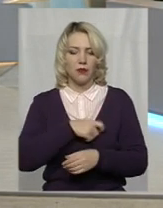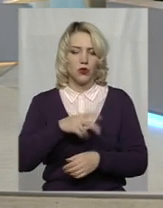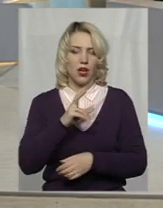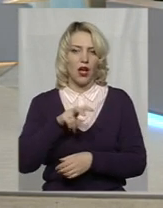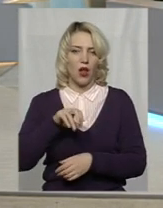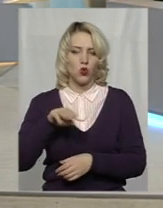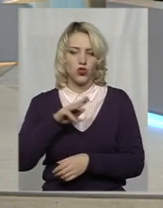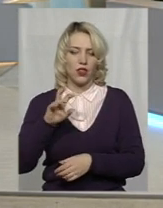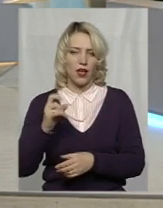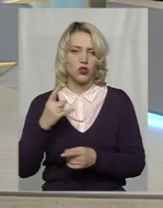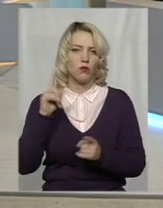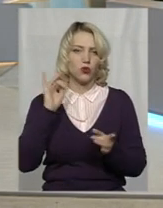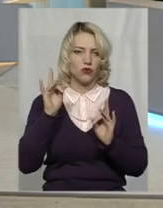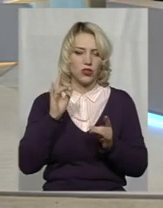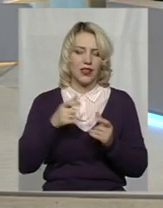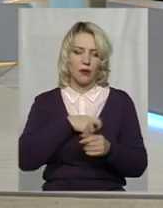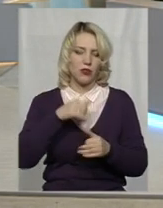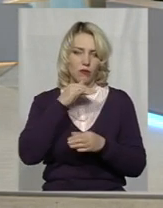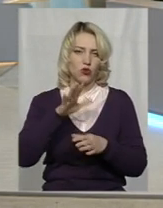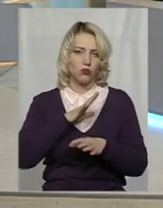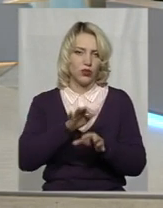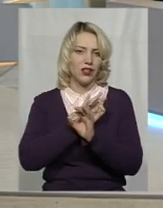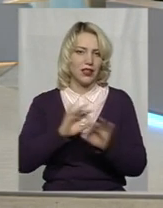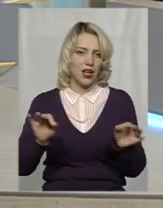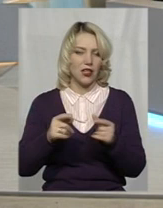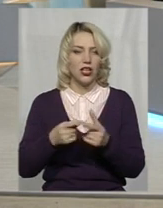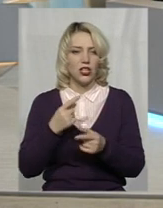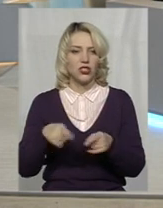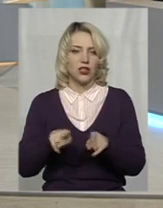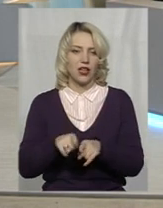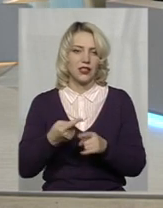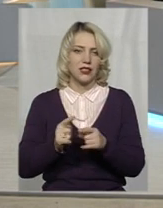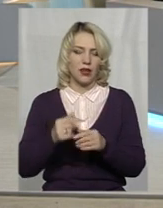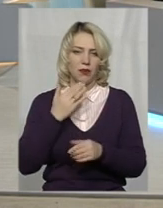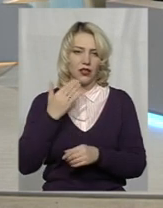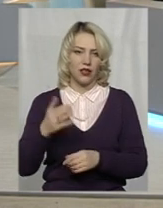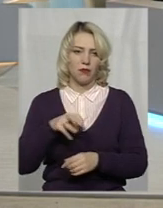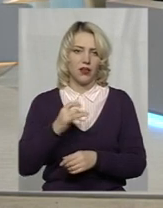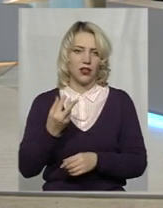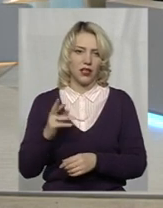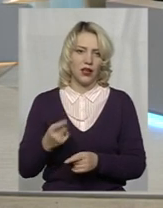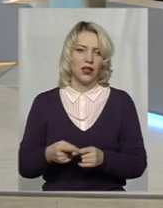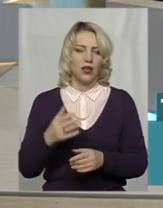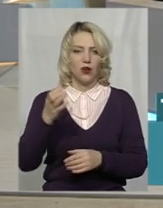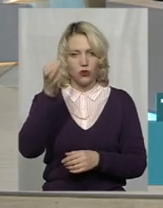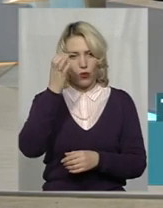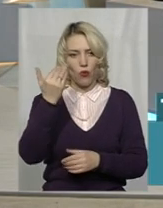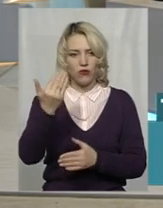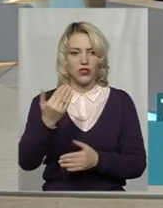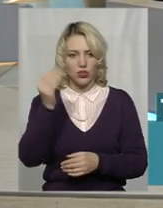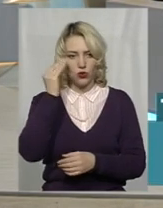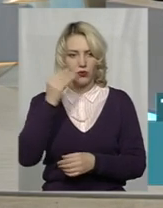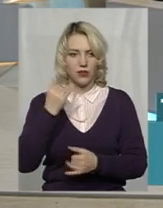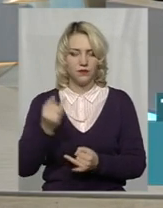щойно в сюжеті прозвучало, бюджет не може бути ідеальним. Чи так це, пані Марію, цікаво почути от вашу думку як науковця? Дякую.